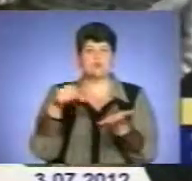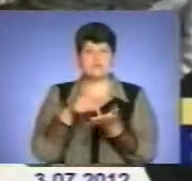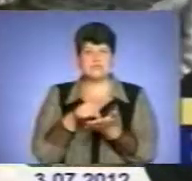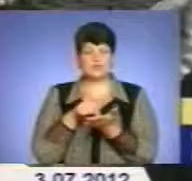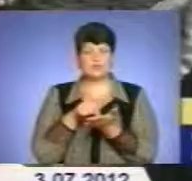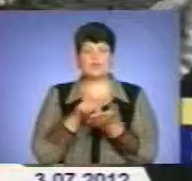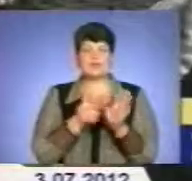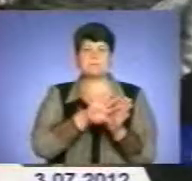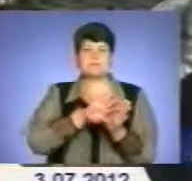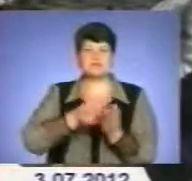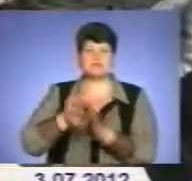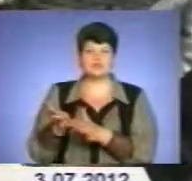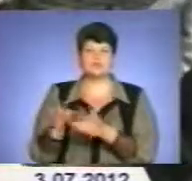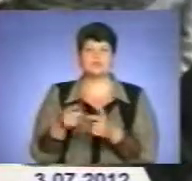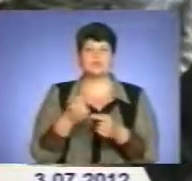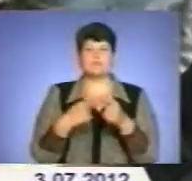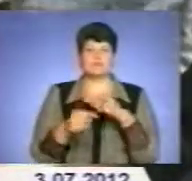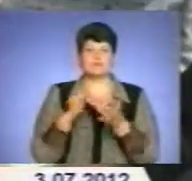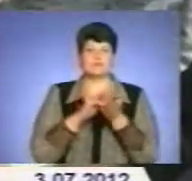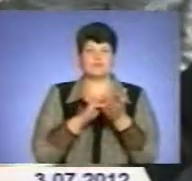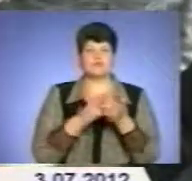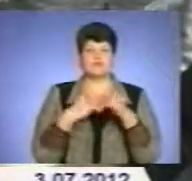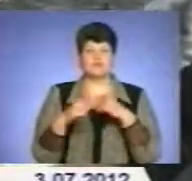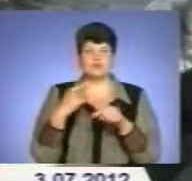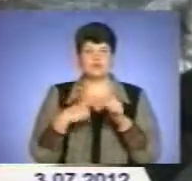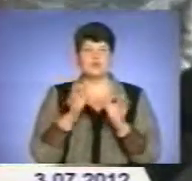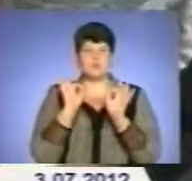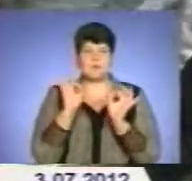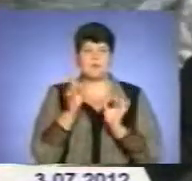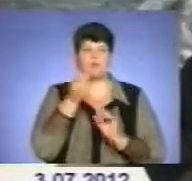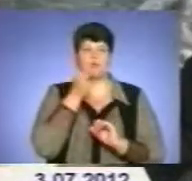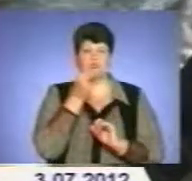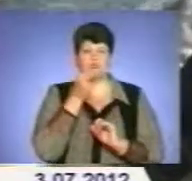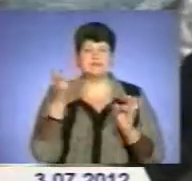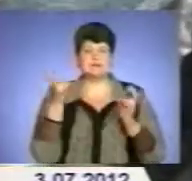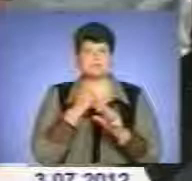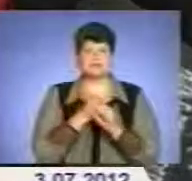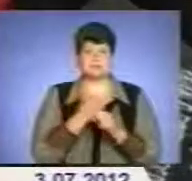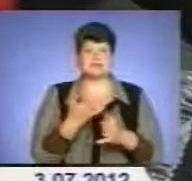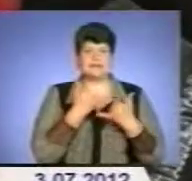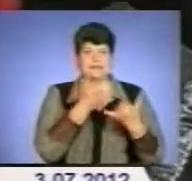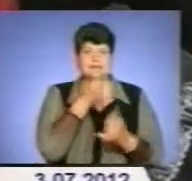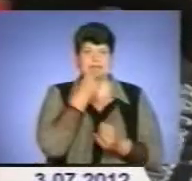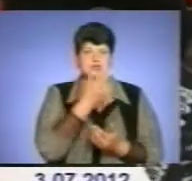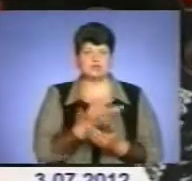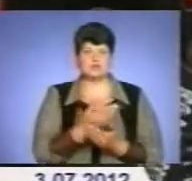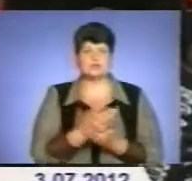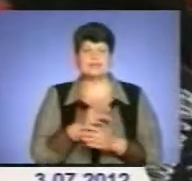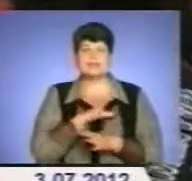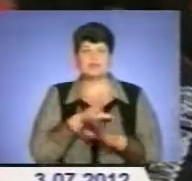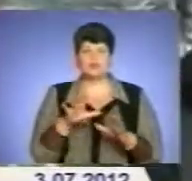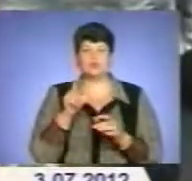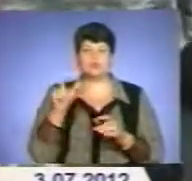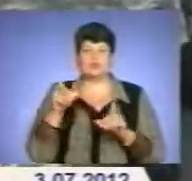цього, щоб всі з подорожі вернулися і нормально пообідали, то треба зробити їжу для них. Не було зараз людей, бо всі